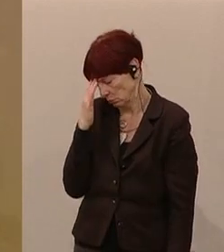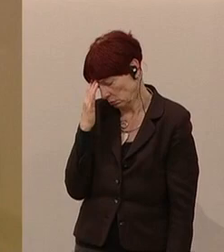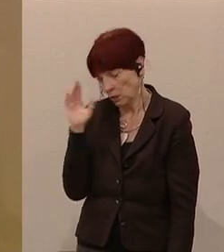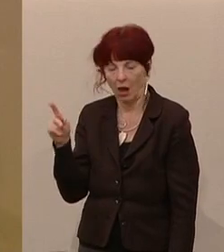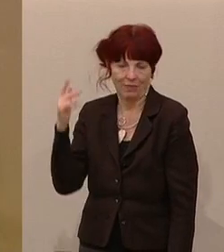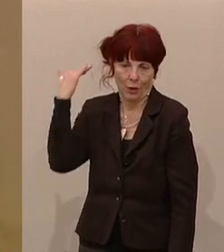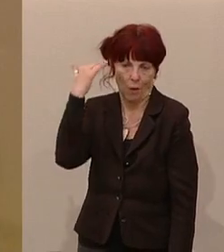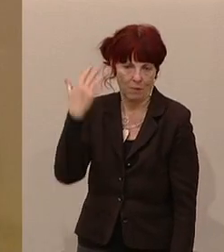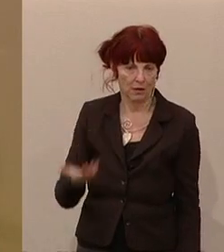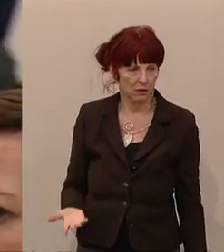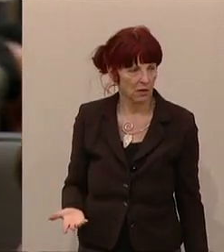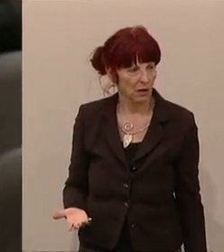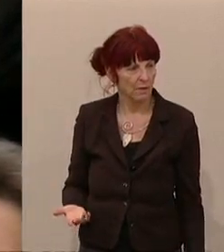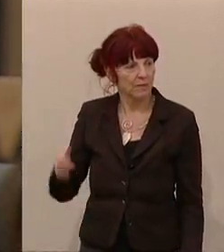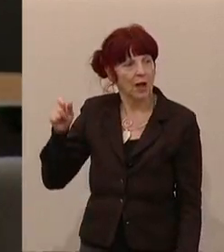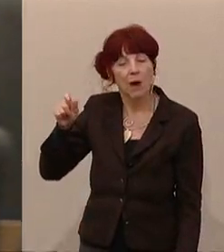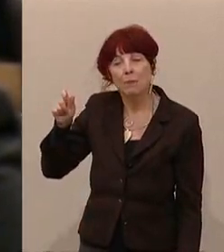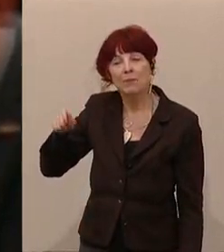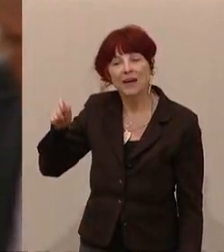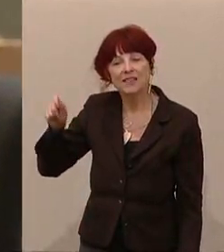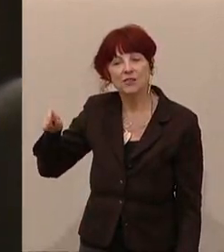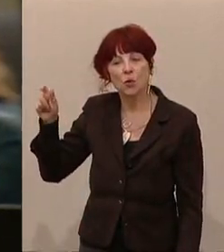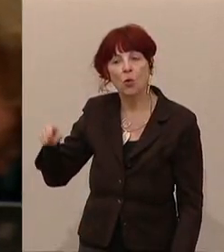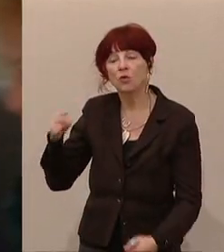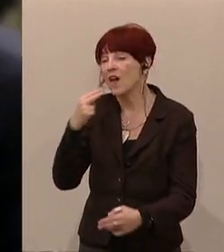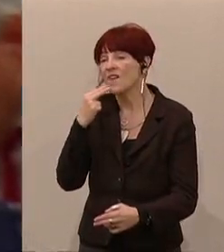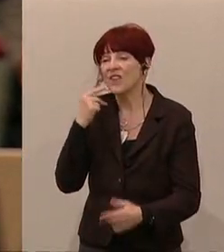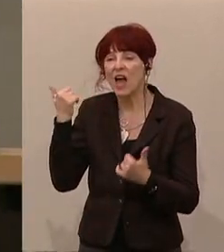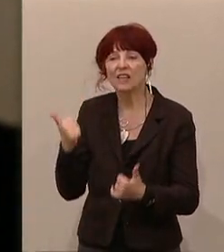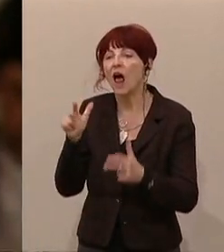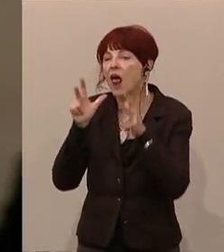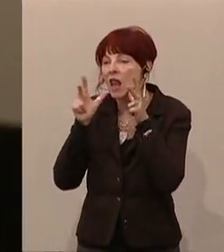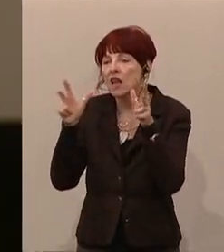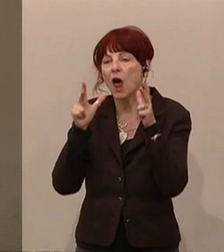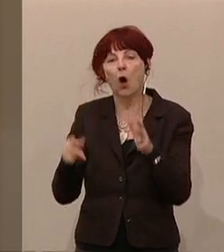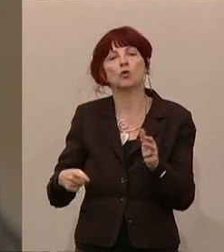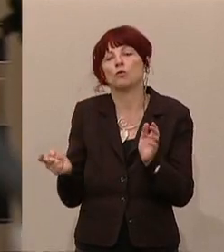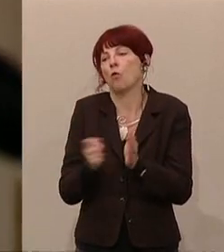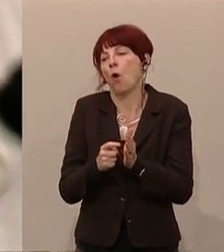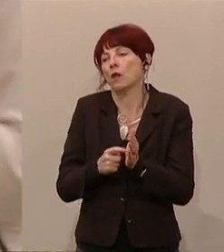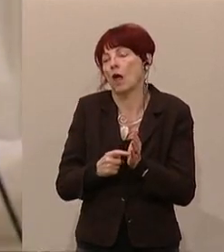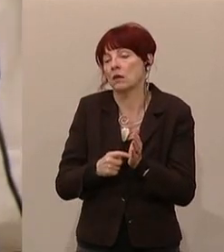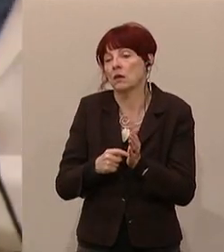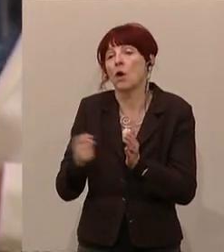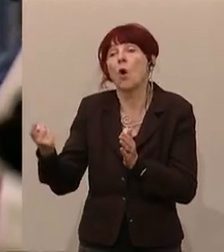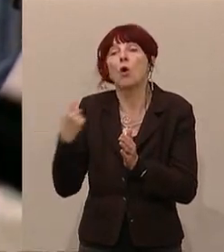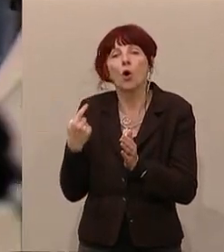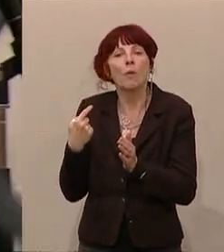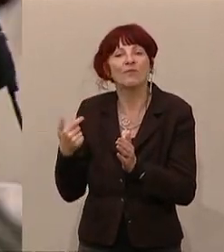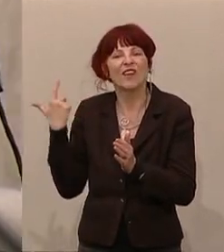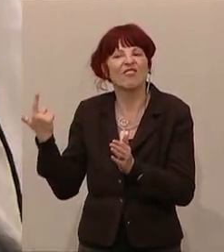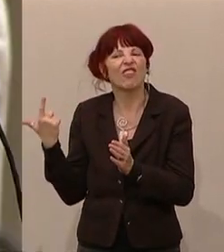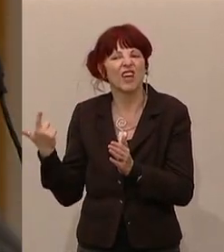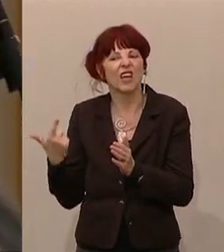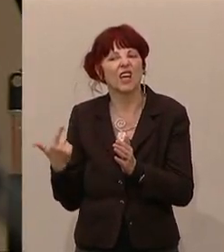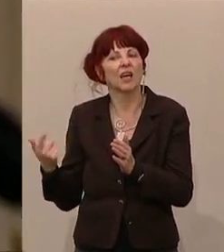wird halt seine Personalitätsmaßnahmen und seine Schlechtpunkte kriegen und vielleicht ein Problem bei der Ausreise haben oder was immer halt an